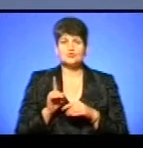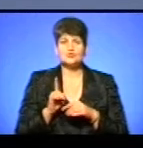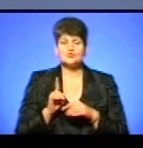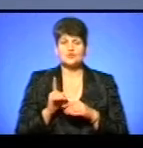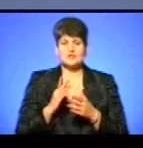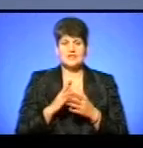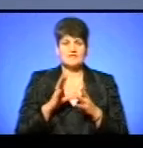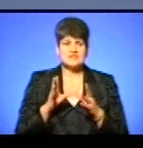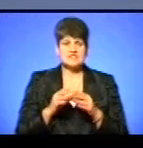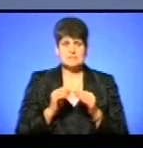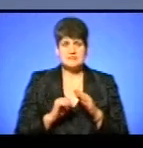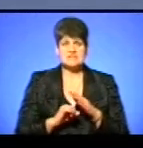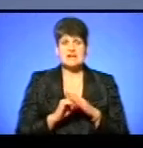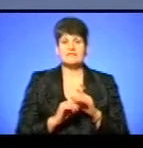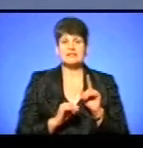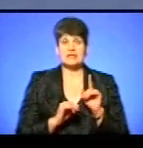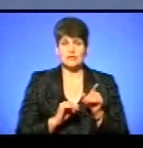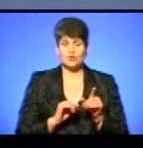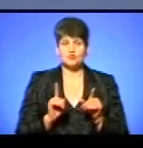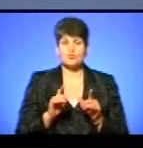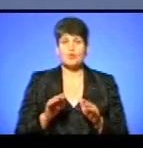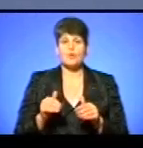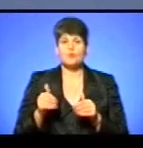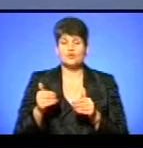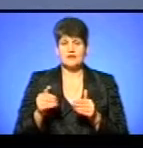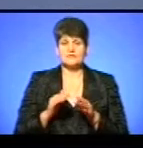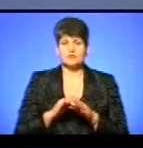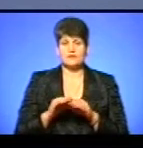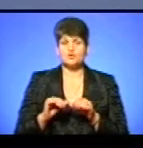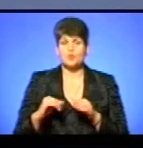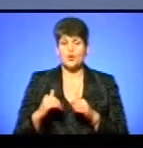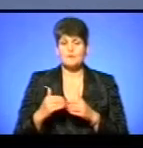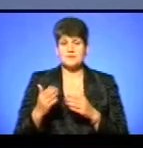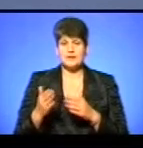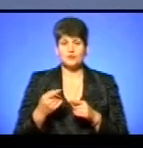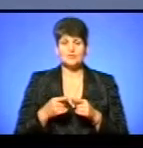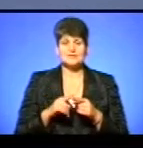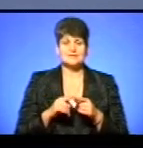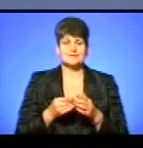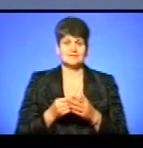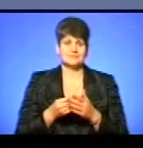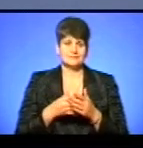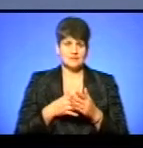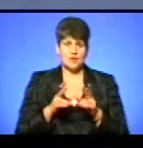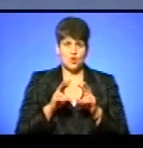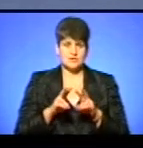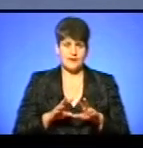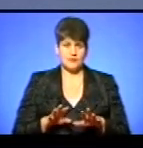всі підстави для того, щоб пропонувати виконавчому комітету ці тарифи розглянути.